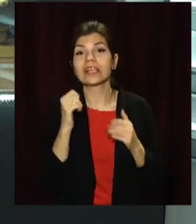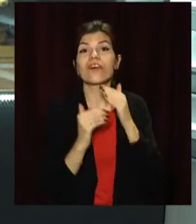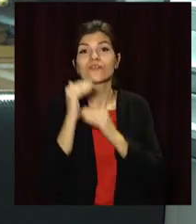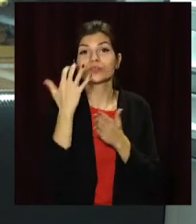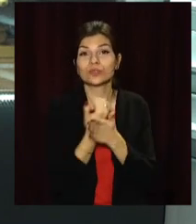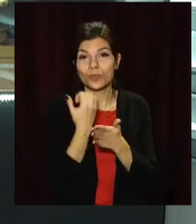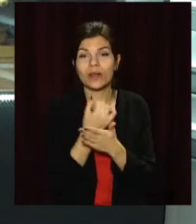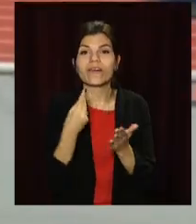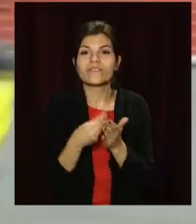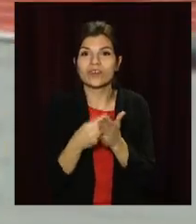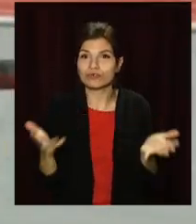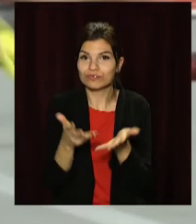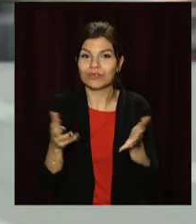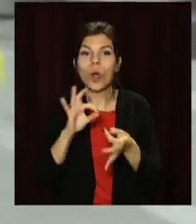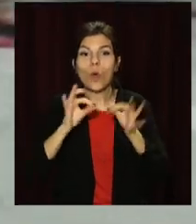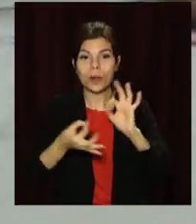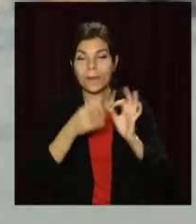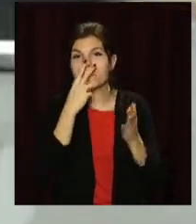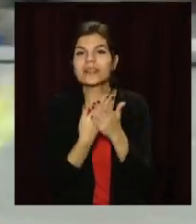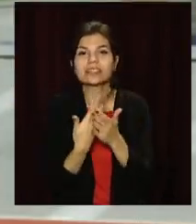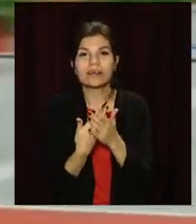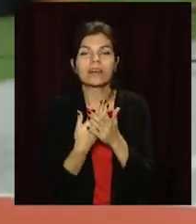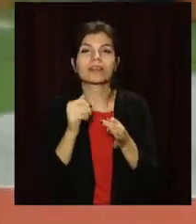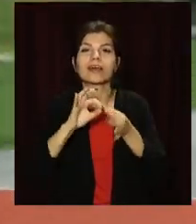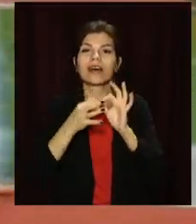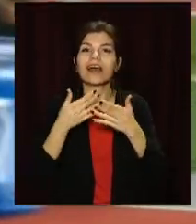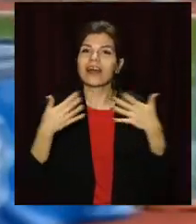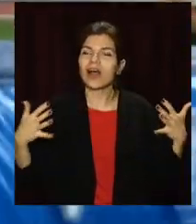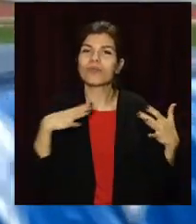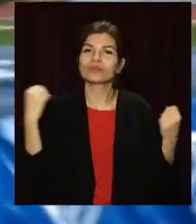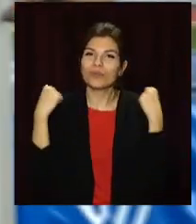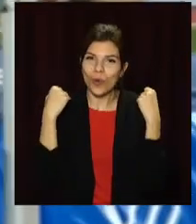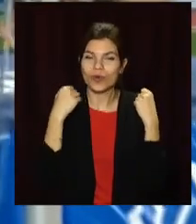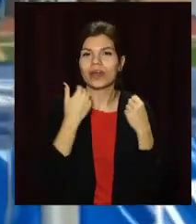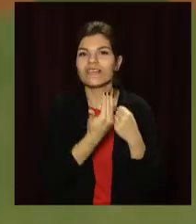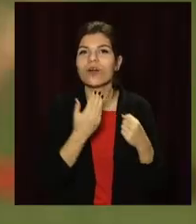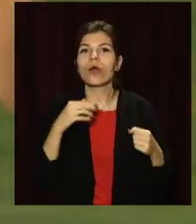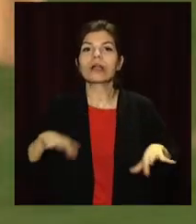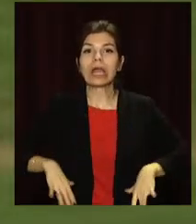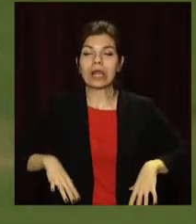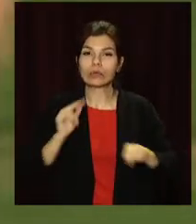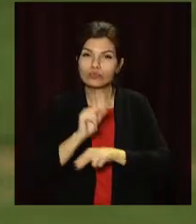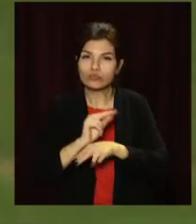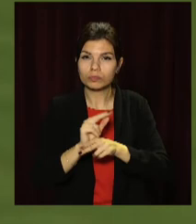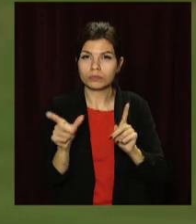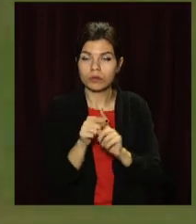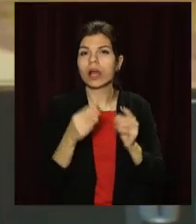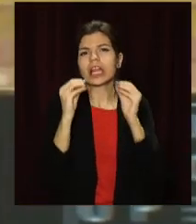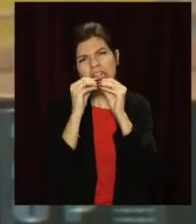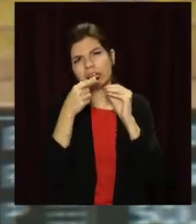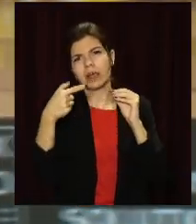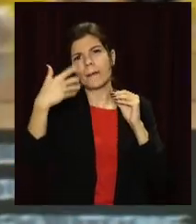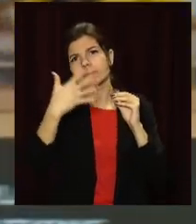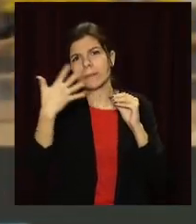здобутки фінансово заохотили олімпійців, представників неолімпійських видів спорту та їхніх наставників. Кожен отримав від 10 до